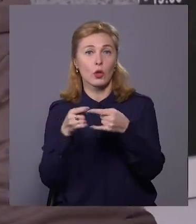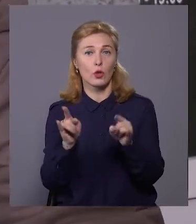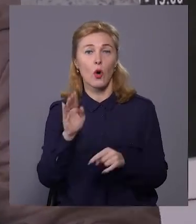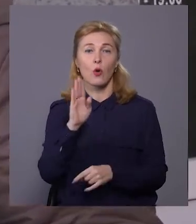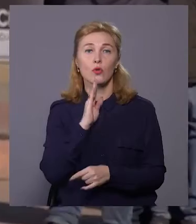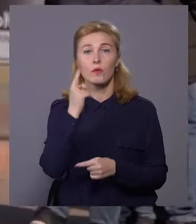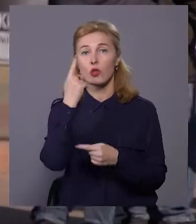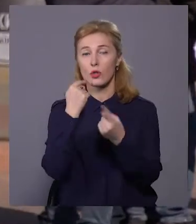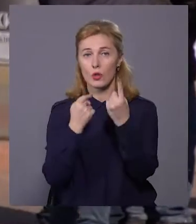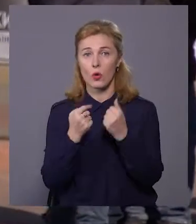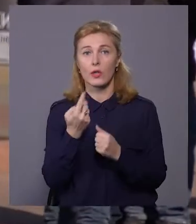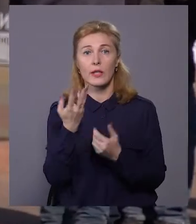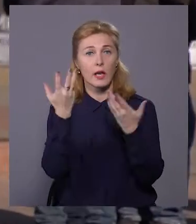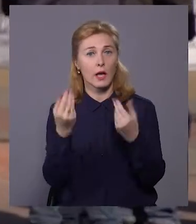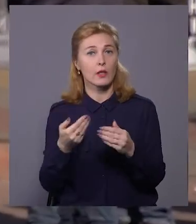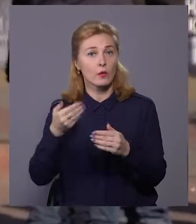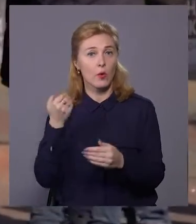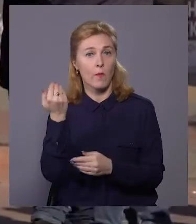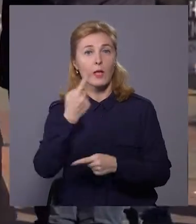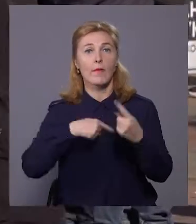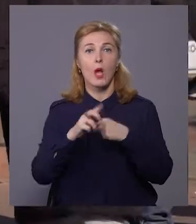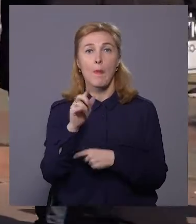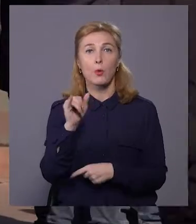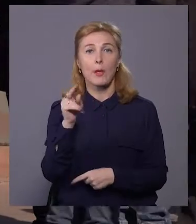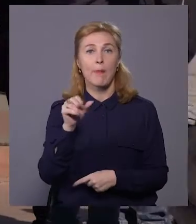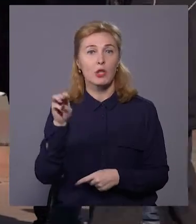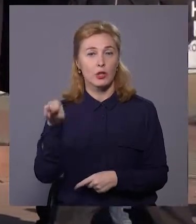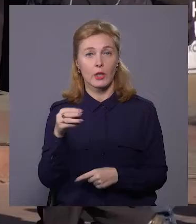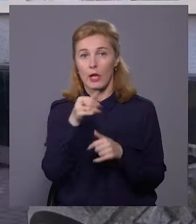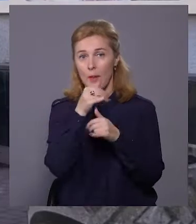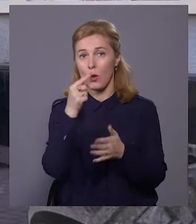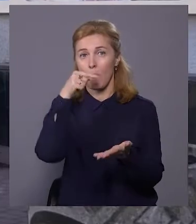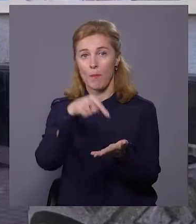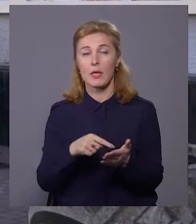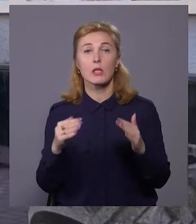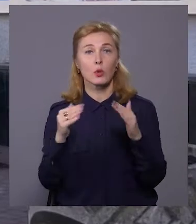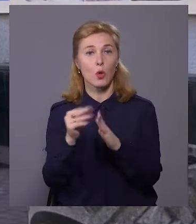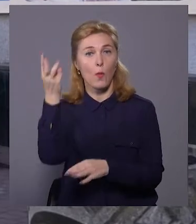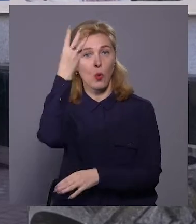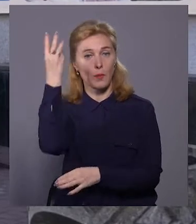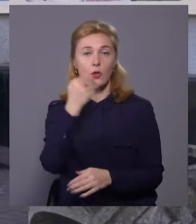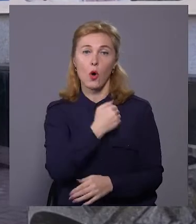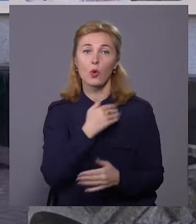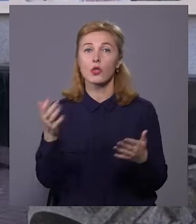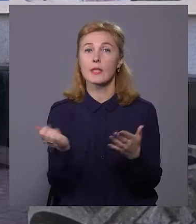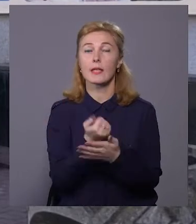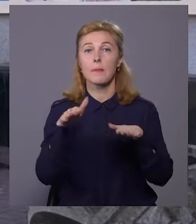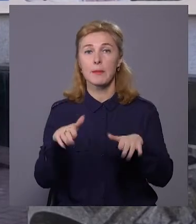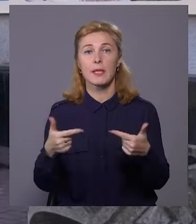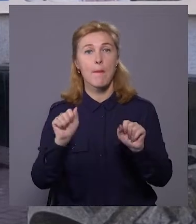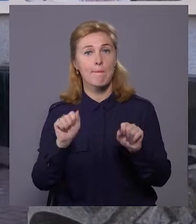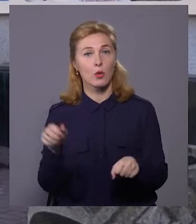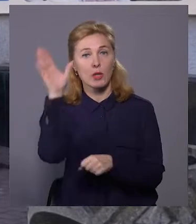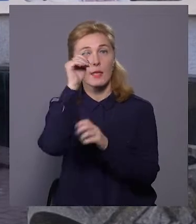сльози на очах. Кілька днів тому вона повернулася з Будапешту і не може потрапити додому. У Хмельницькому хоче знайти місце, де можна